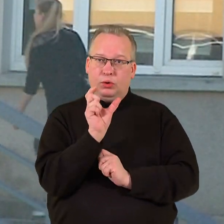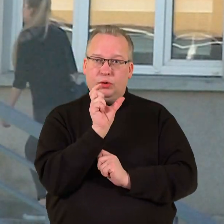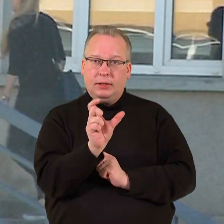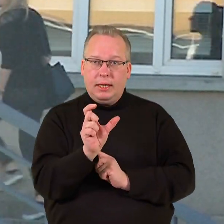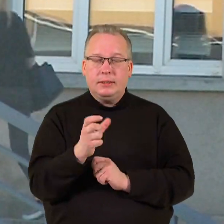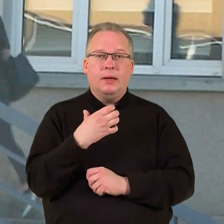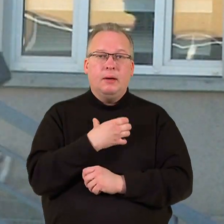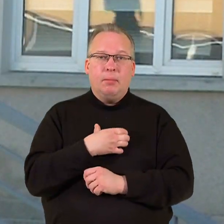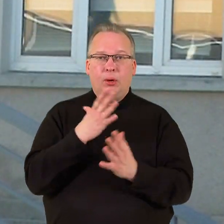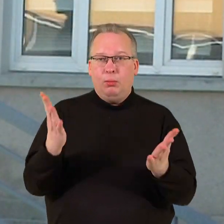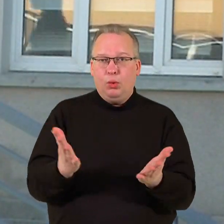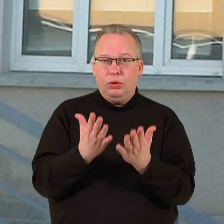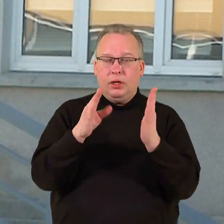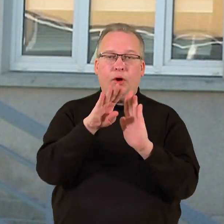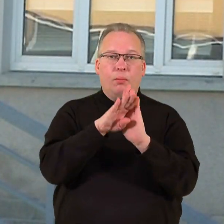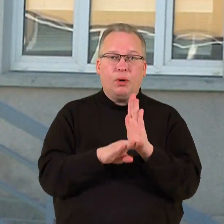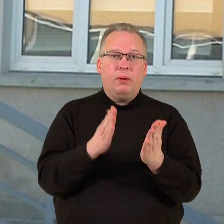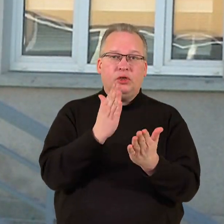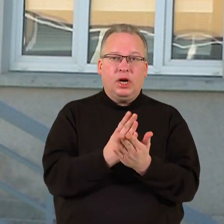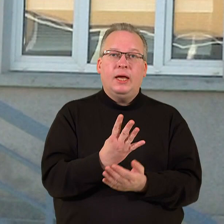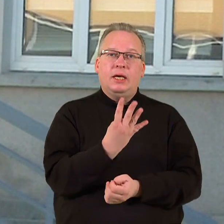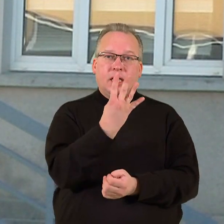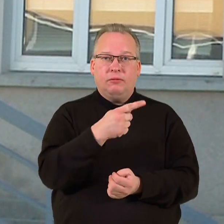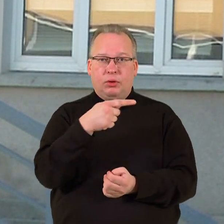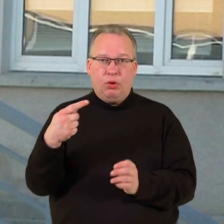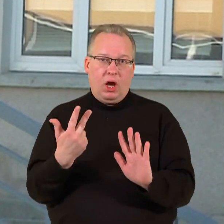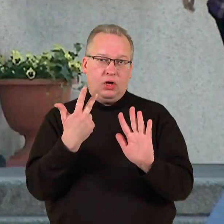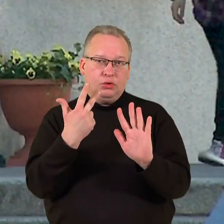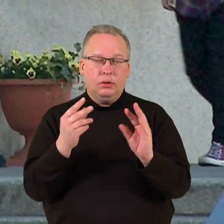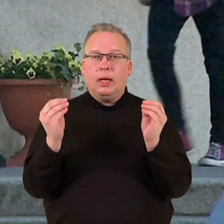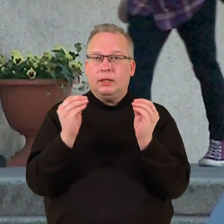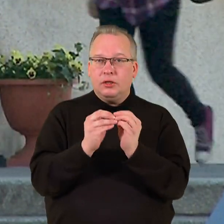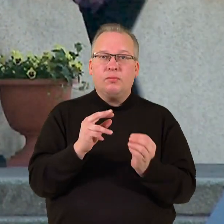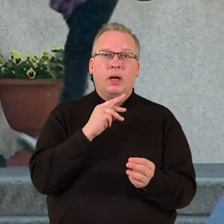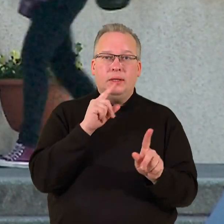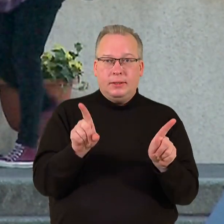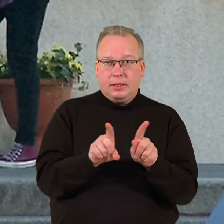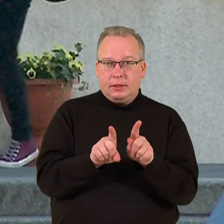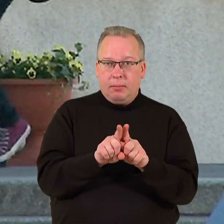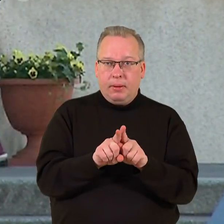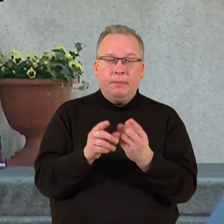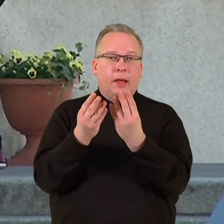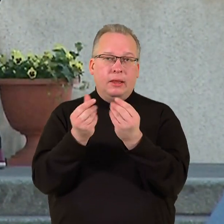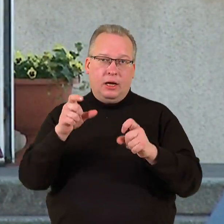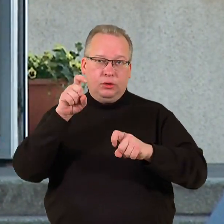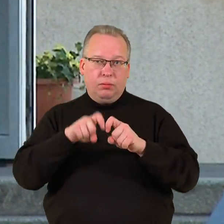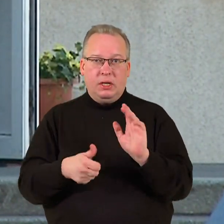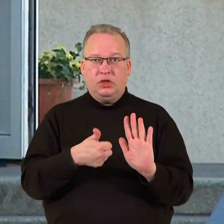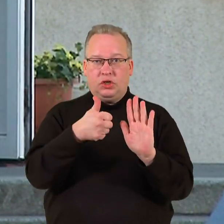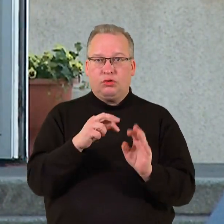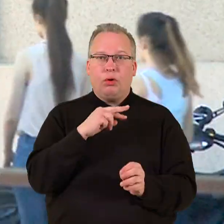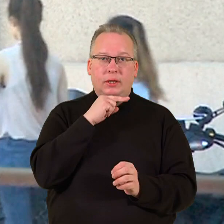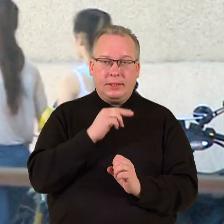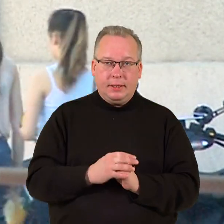ir pagrindinio ūkdymo programas tai yra ketvirtoje, aštuntoje ir dešimtoje klasėse, nebeliktų patikrinimo šeštoje